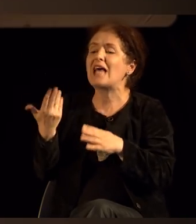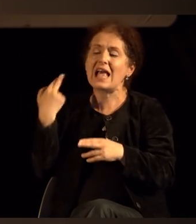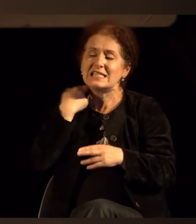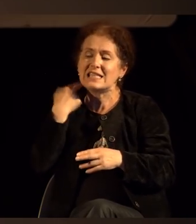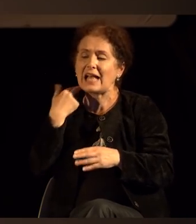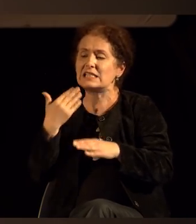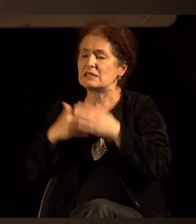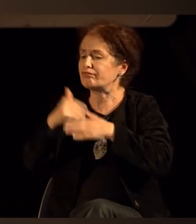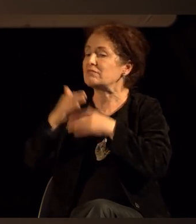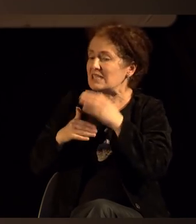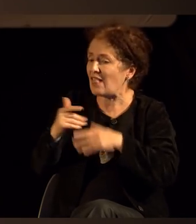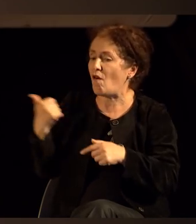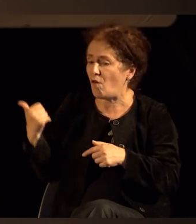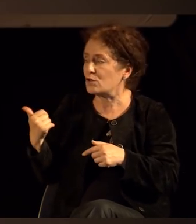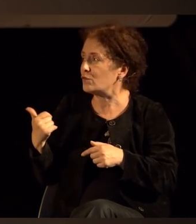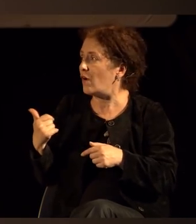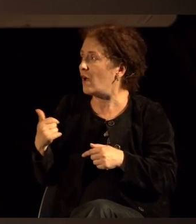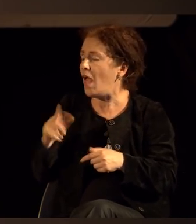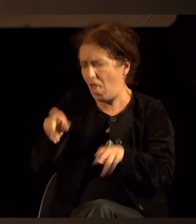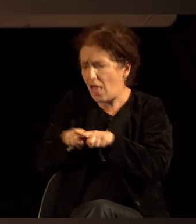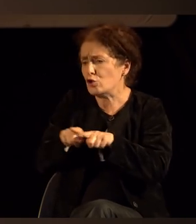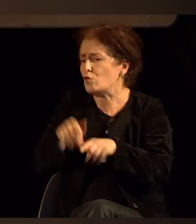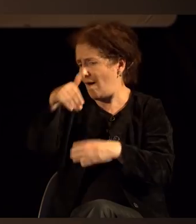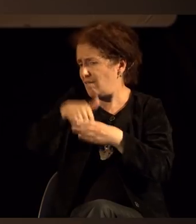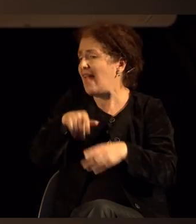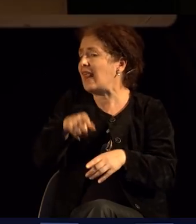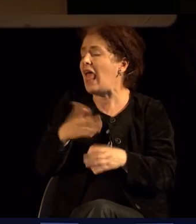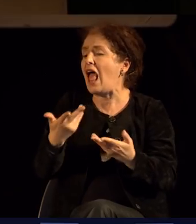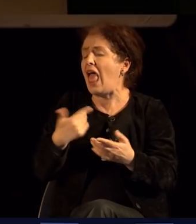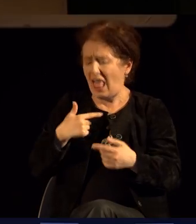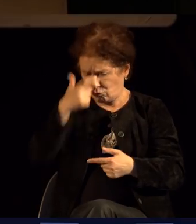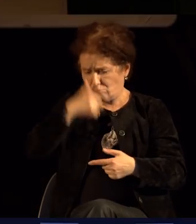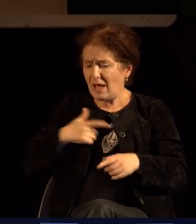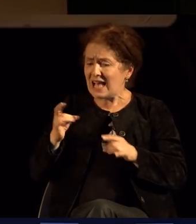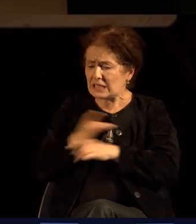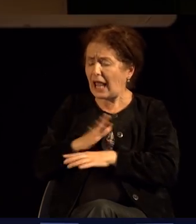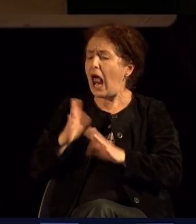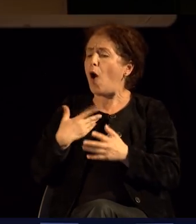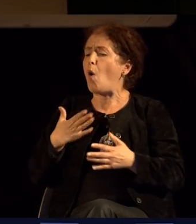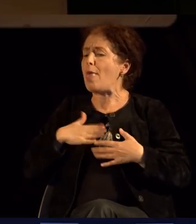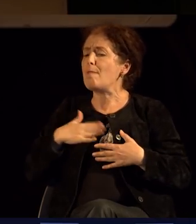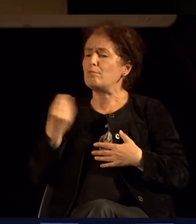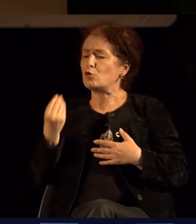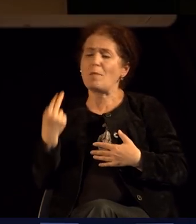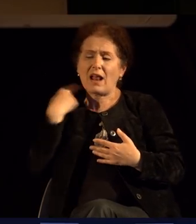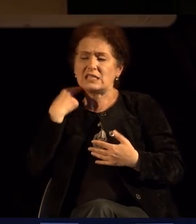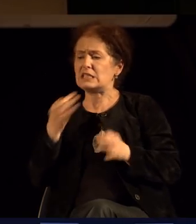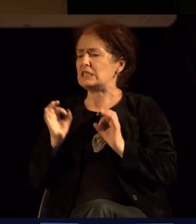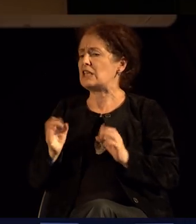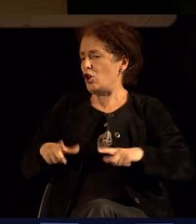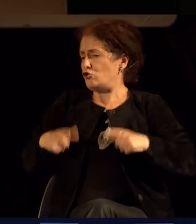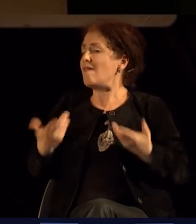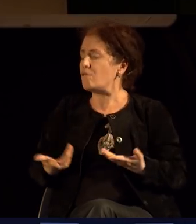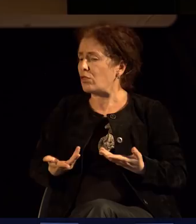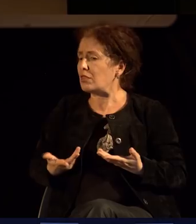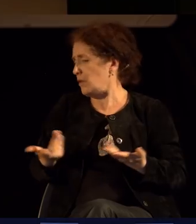задоволство и сексуалното задоволство спаѓа во среќата. И термино секс што значи? Тоа е